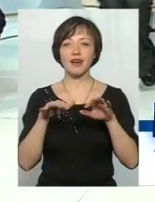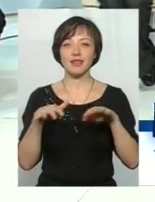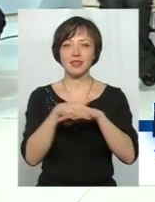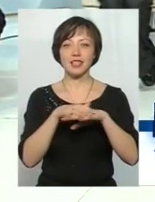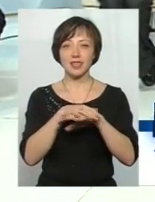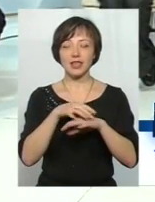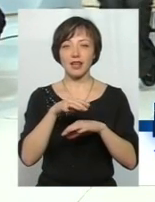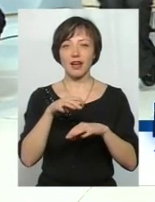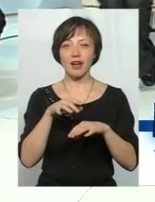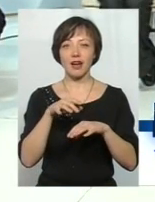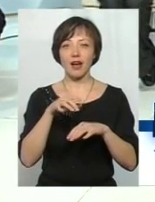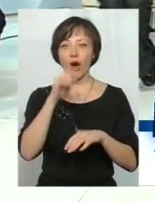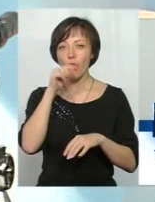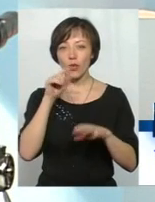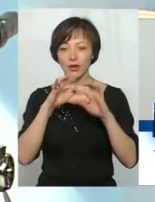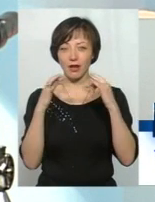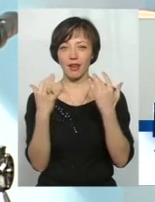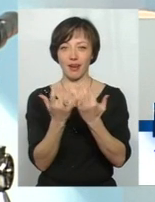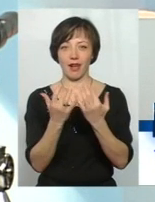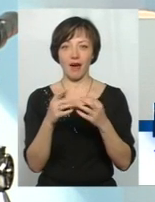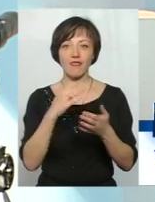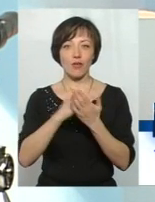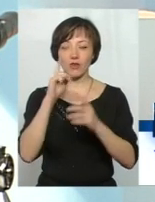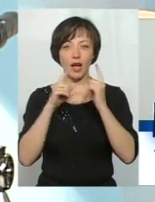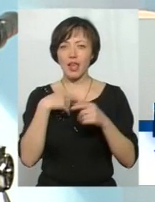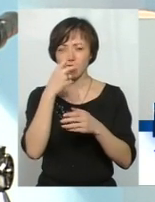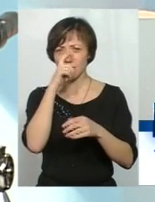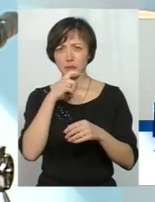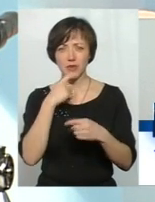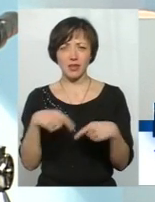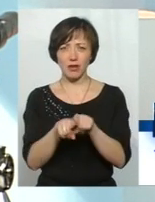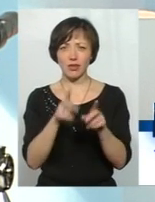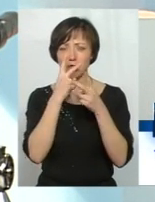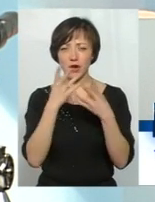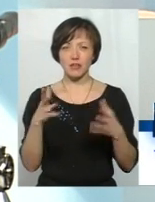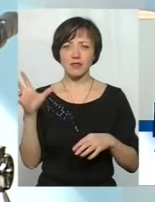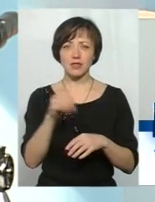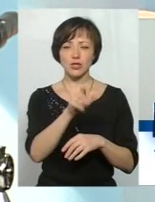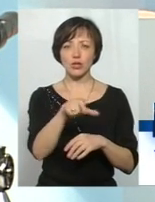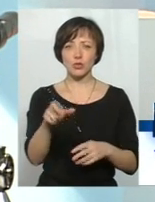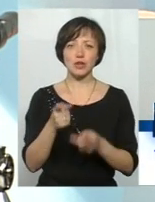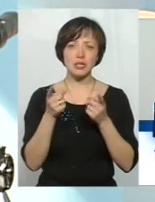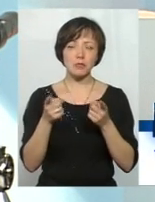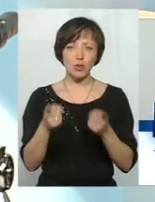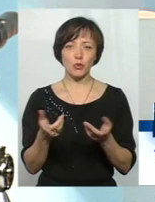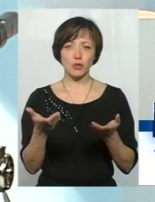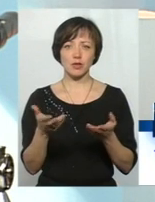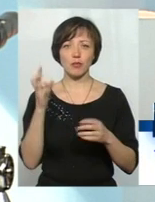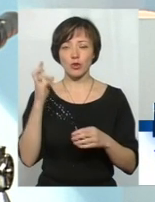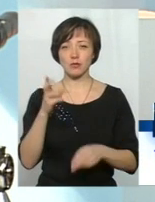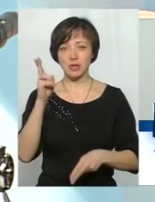то чи куристи сидять тихенько? А вас там, я не пойму, я не бачу такого. Всі люди сміються, поважені,